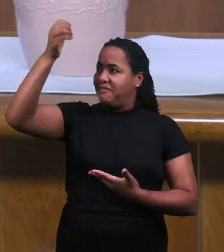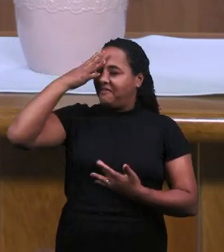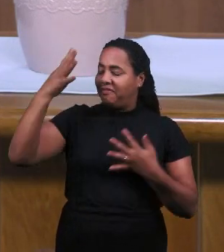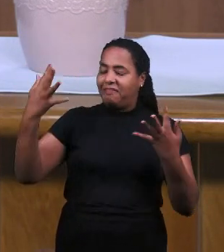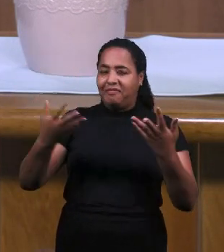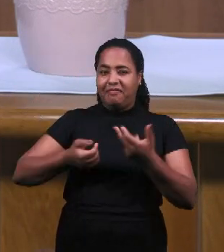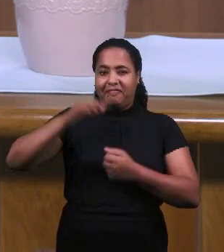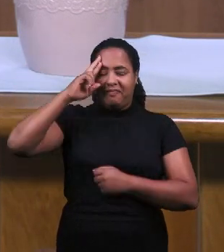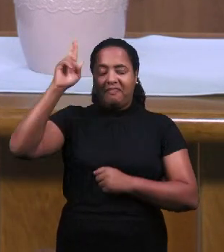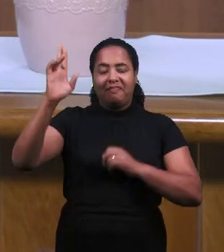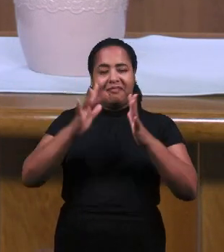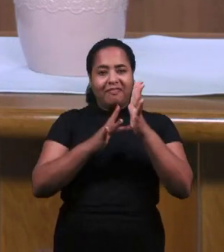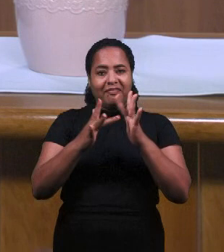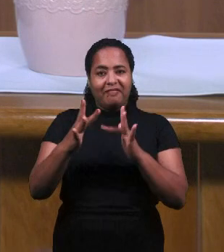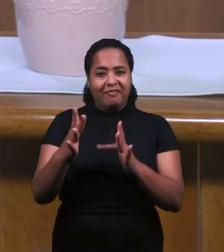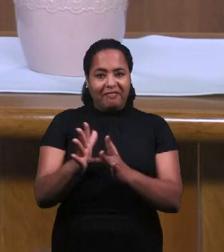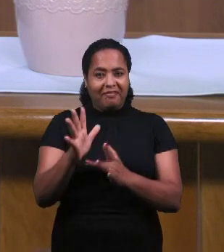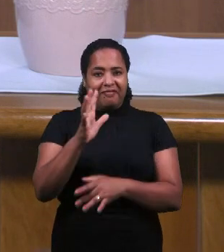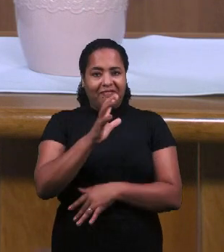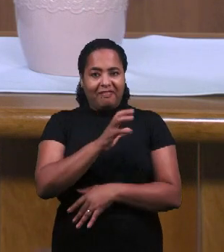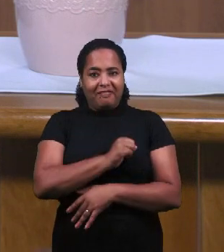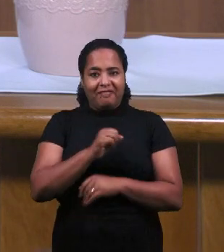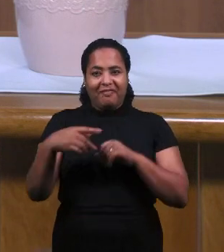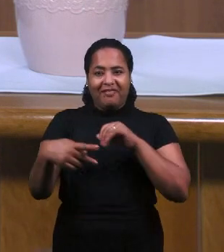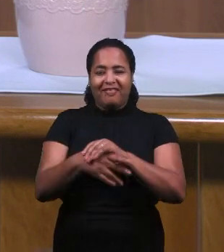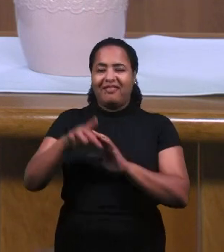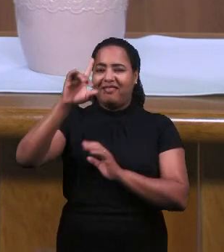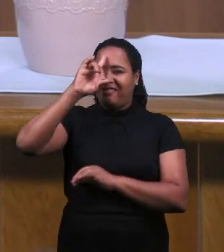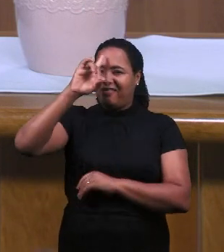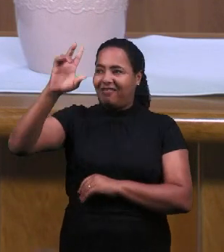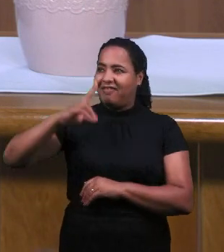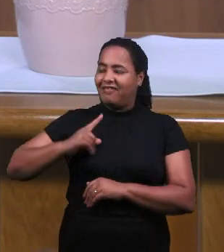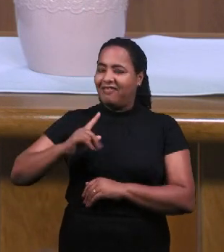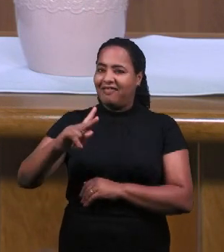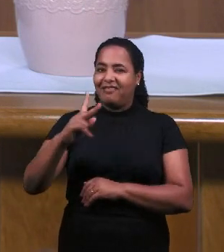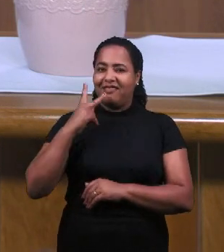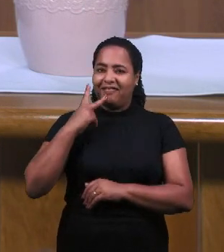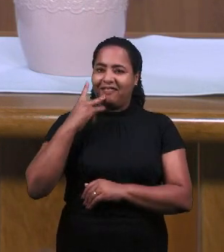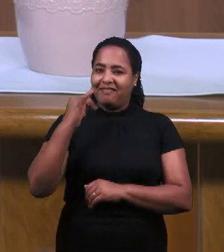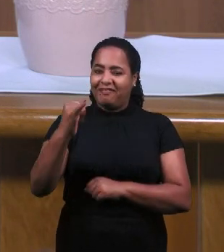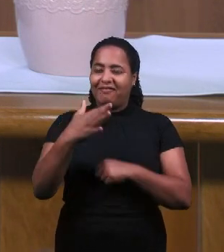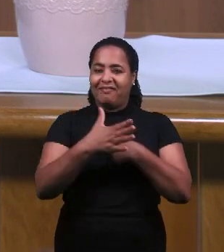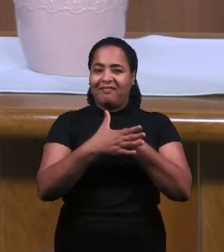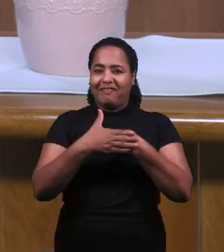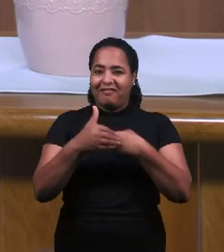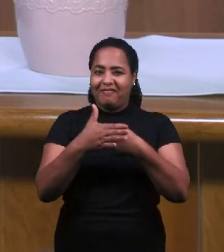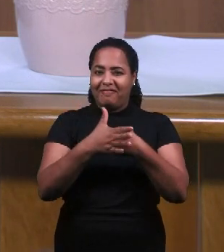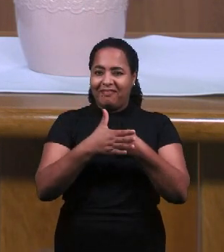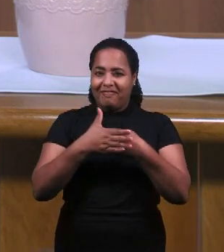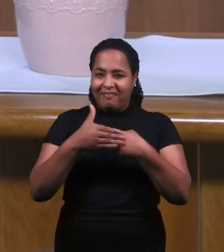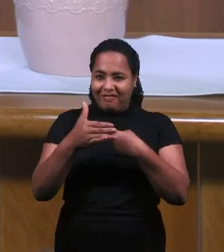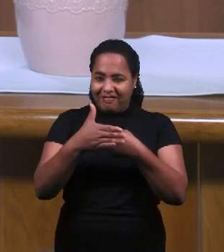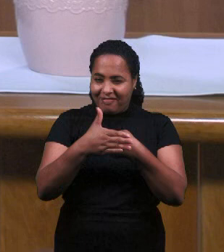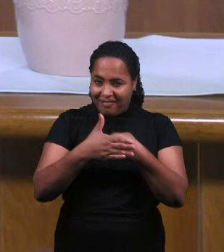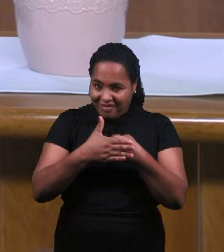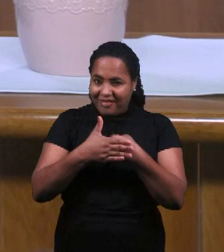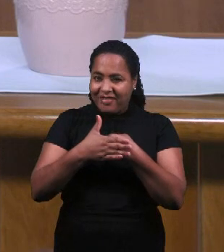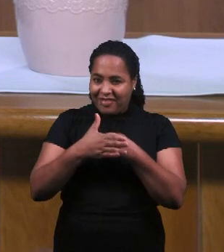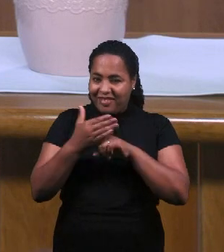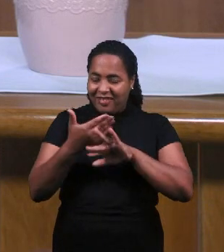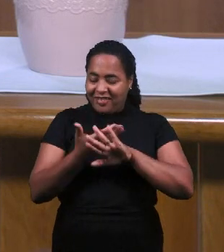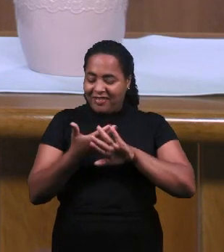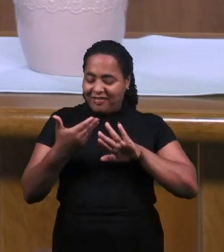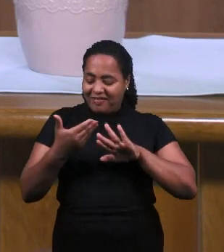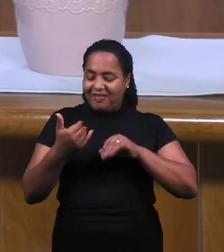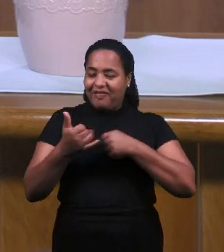благодать Господа Иисуса. Великая любовь Бога нашего вечного Отца. И святые вечные